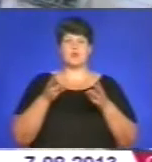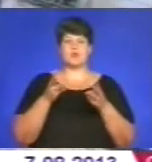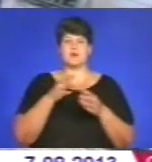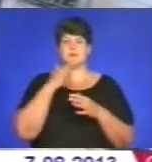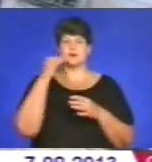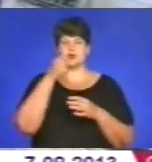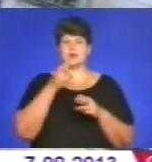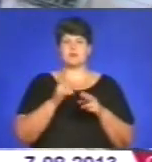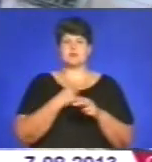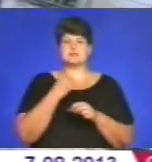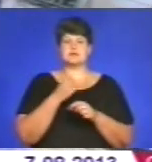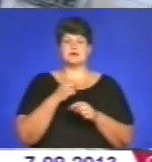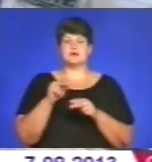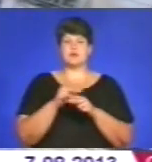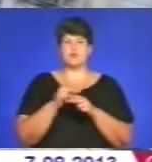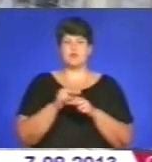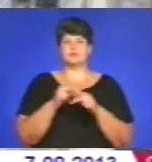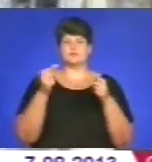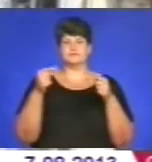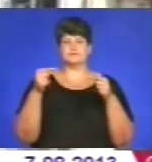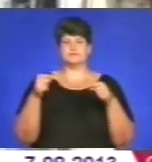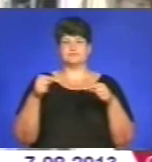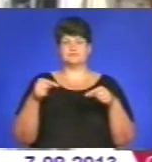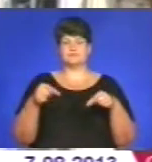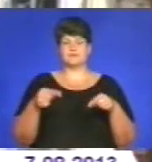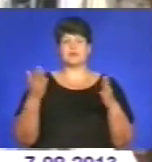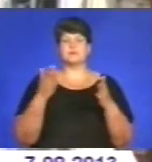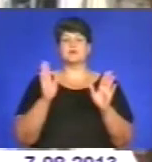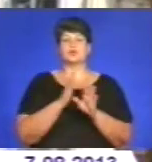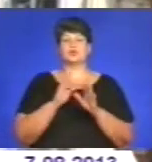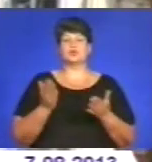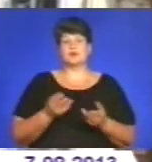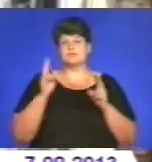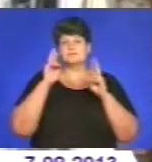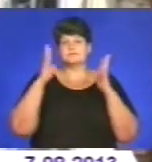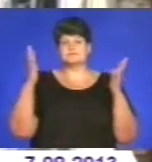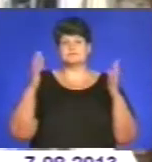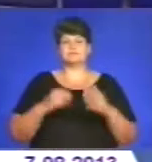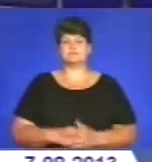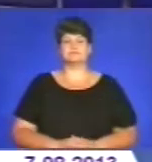ремонту і невпинно руйнується. Якою буде його подальша доля, поки невідомо.